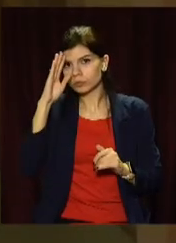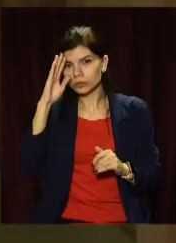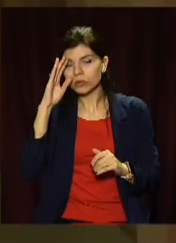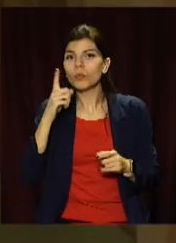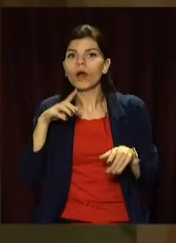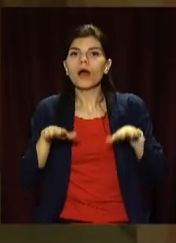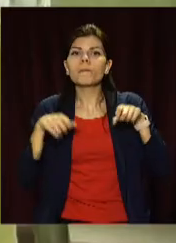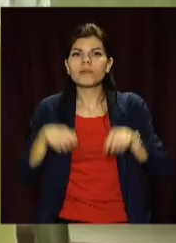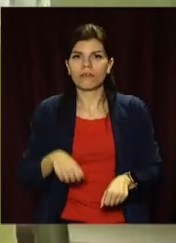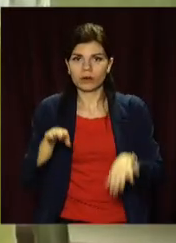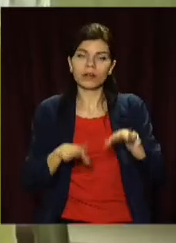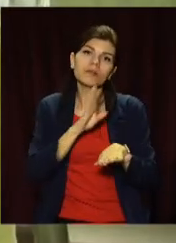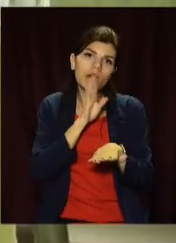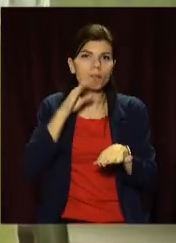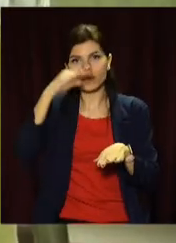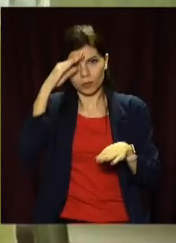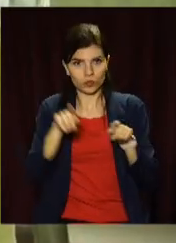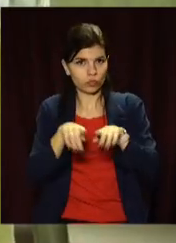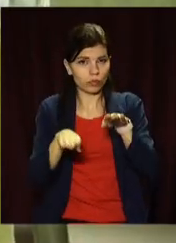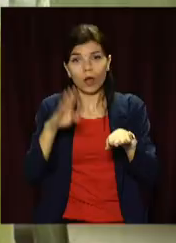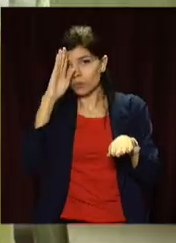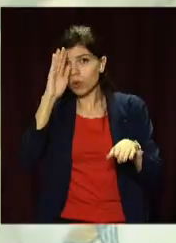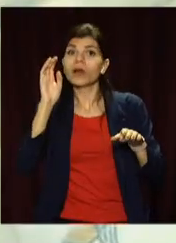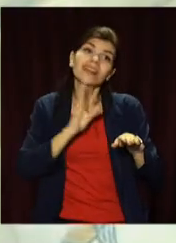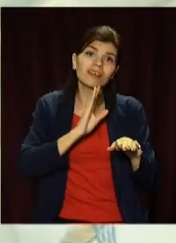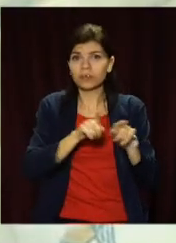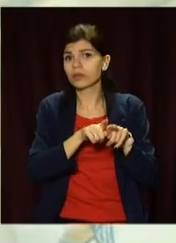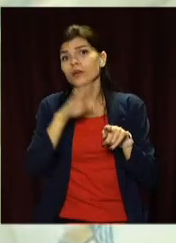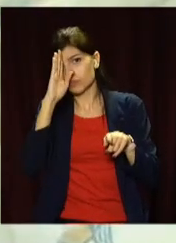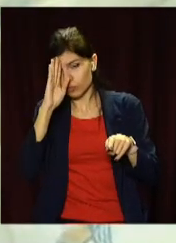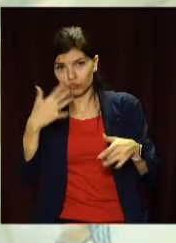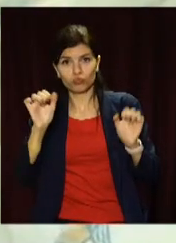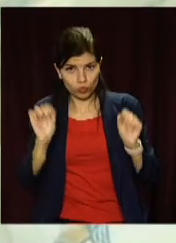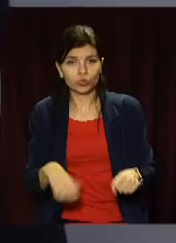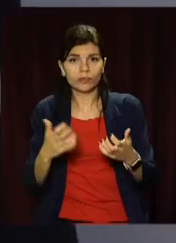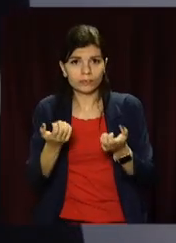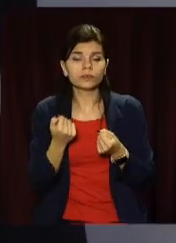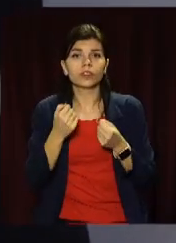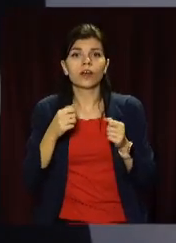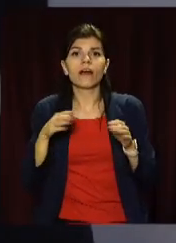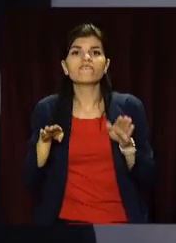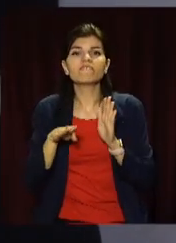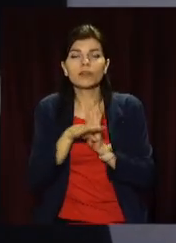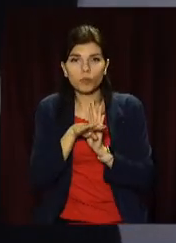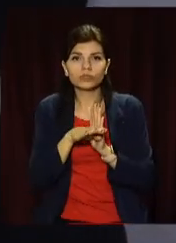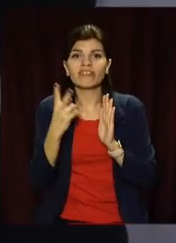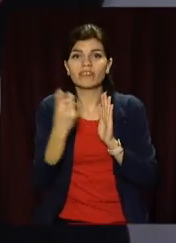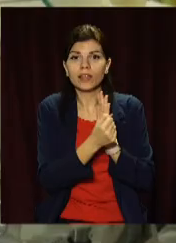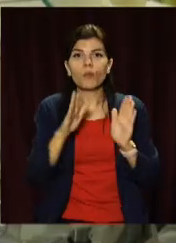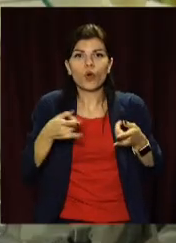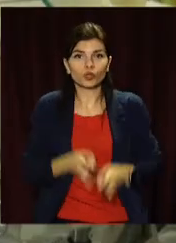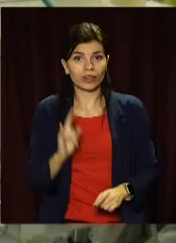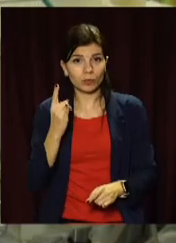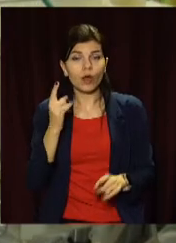батьків. Якщо рішення затвердять, чоловіки зможуть брати додатково до двох тижнів відпустки після народження дитини. Такий же привілей